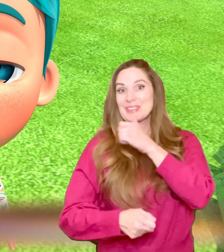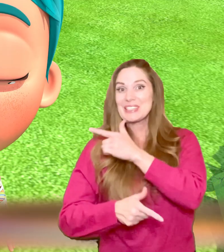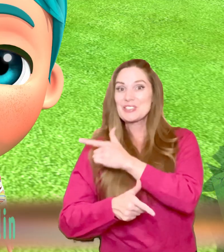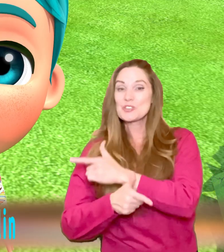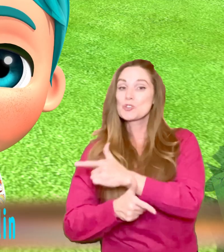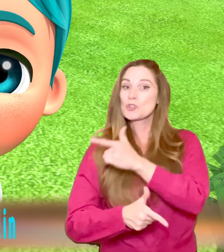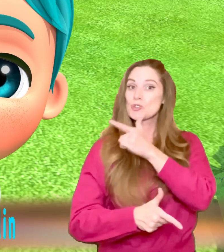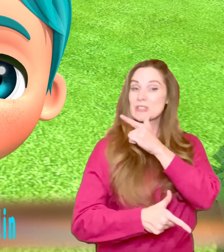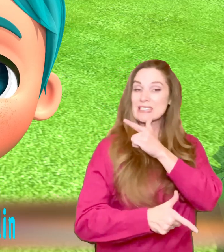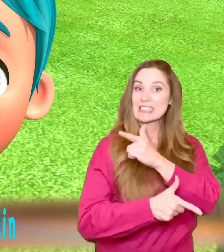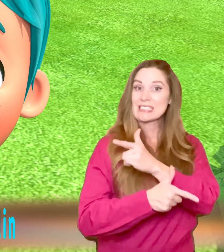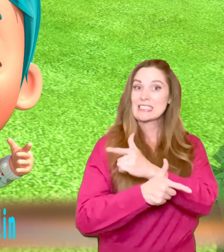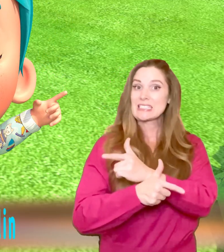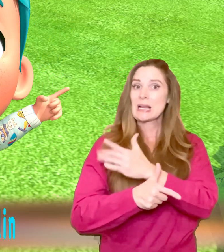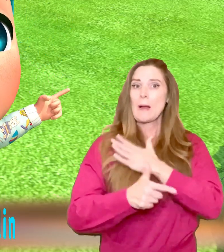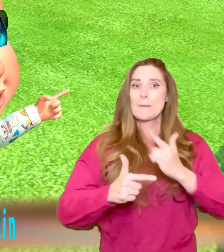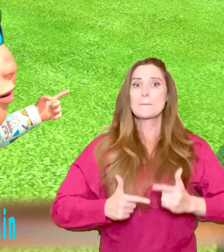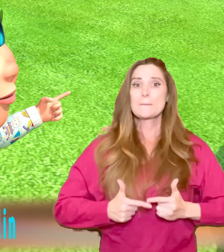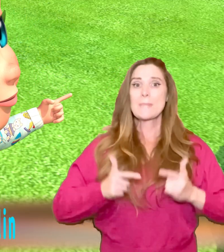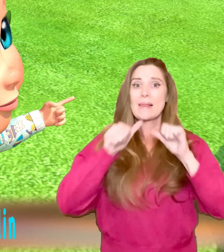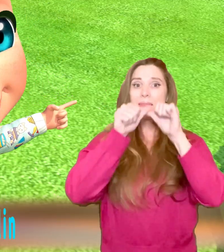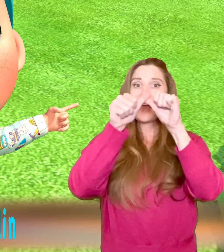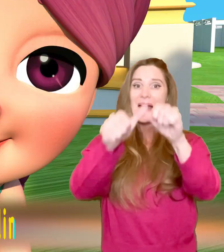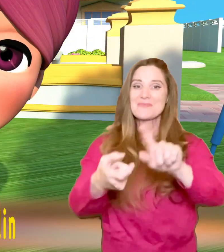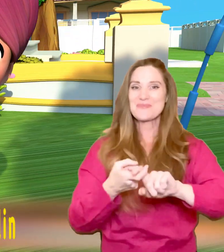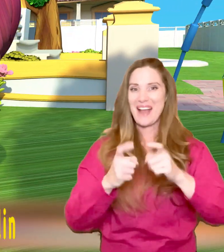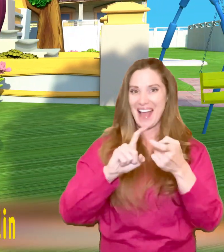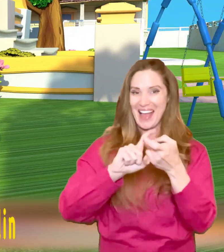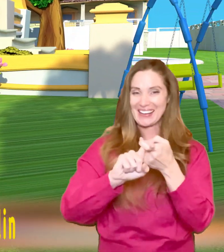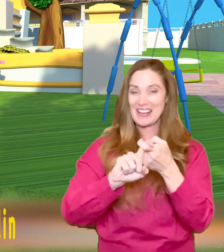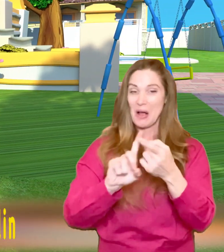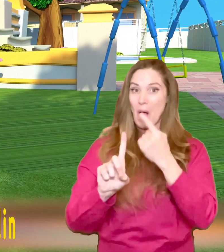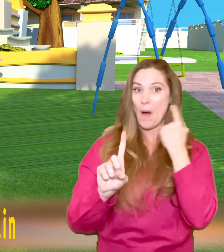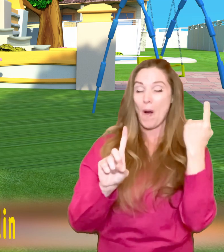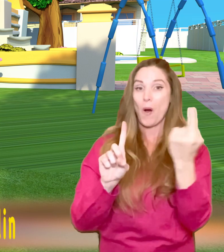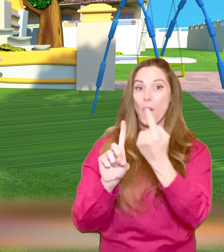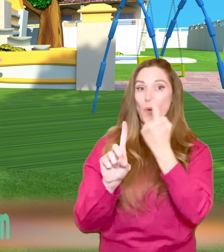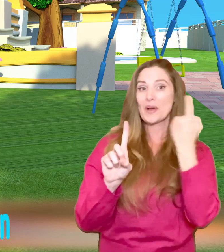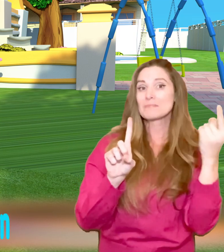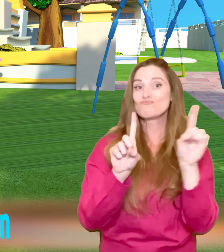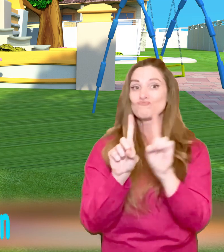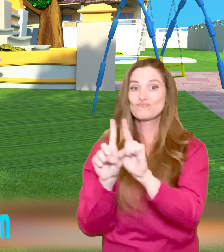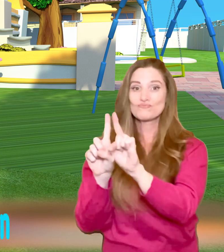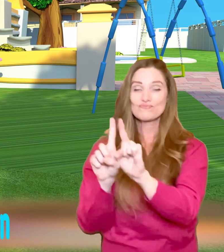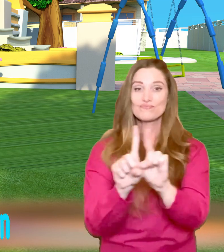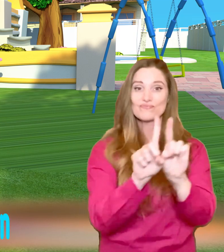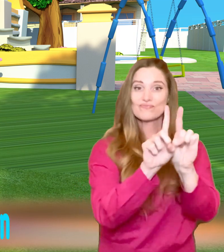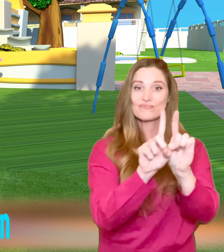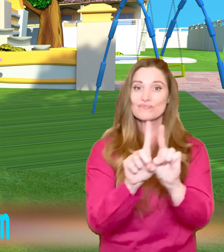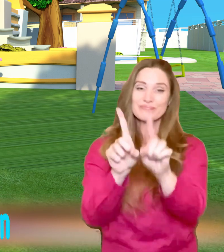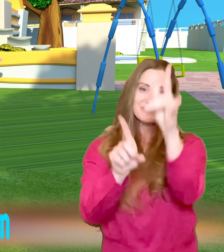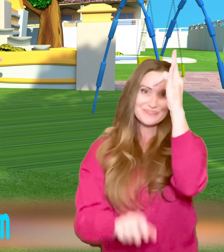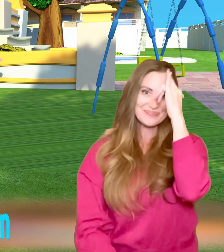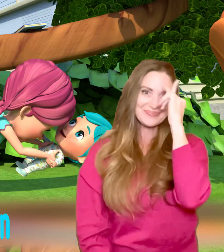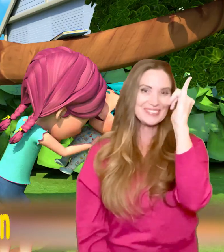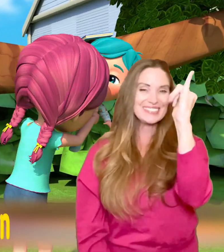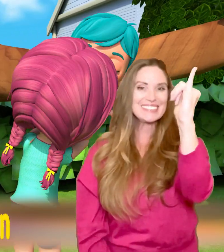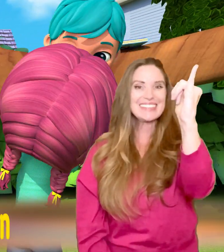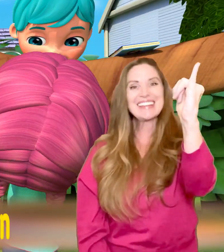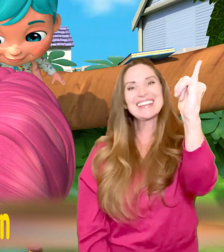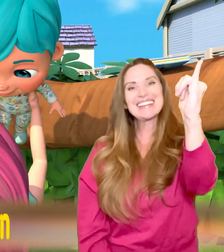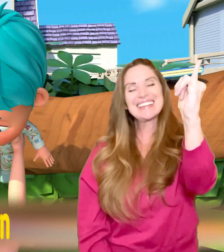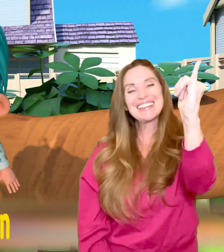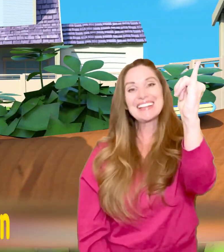Schwester, Schwester, meine beste Freundin, immer bei mir, seit am